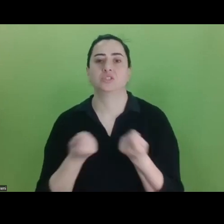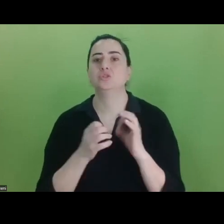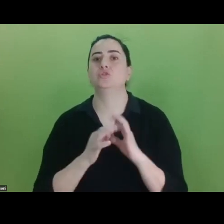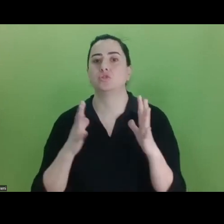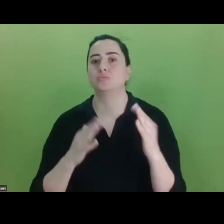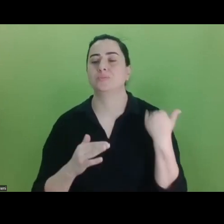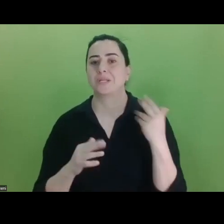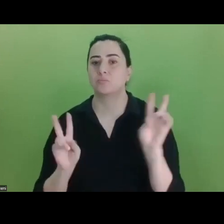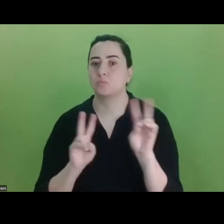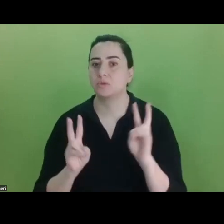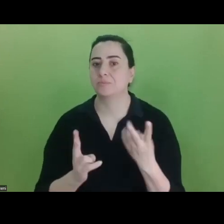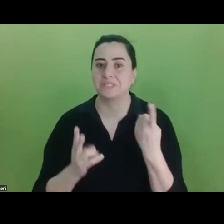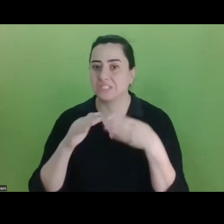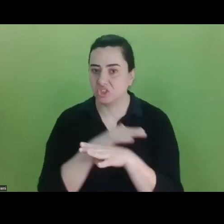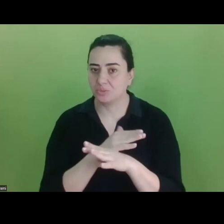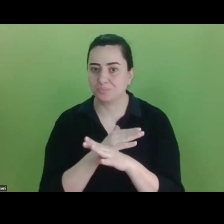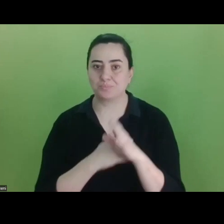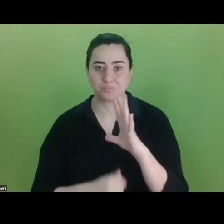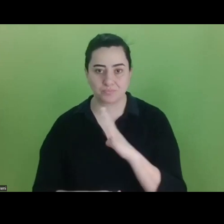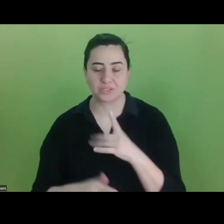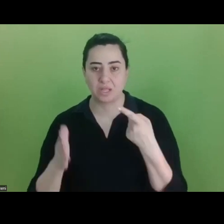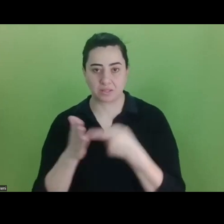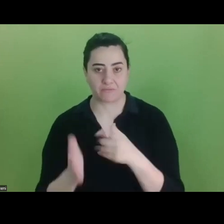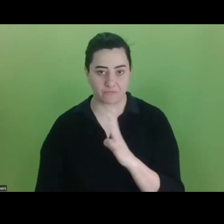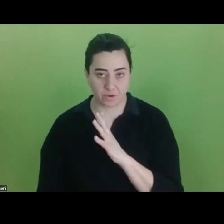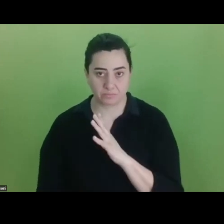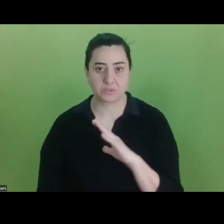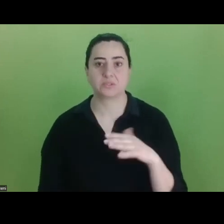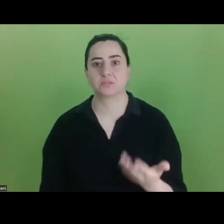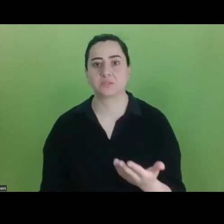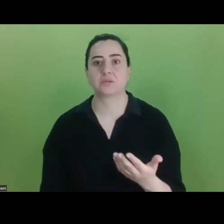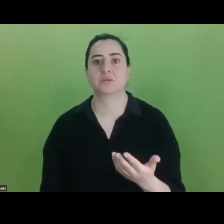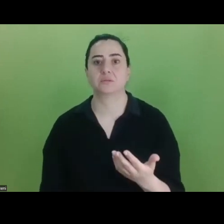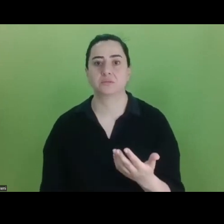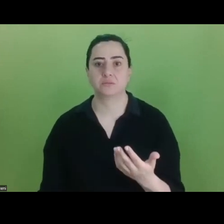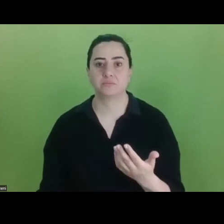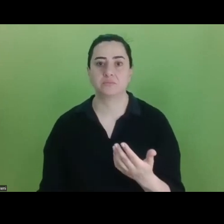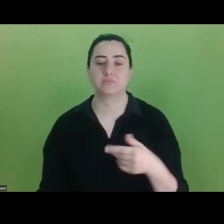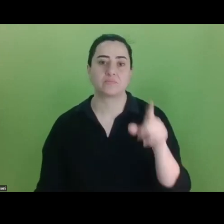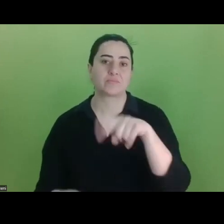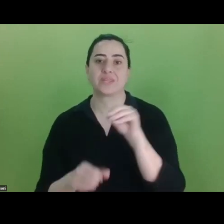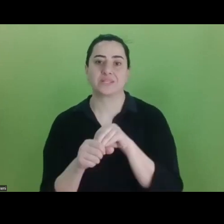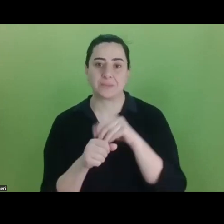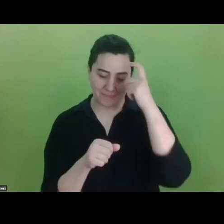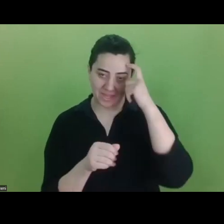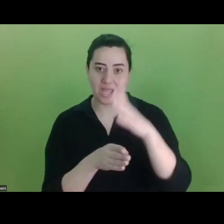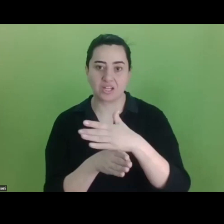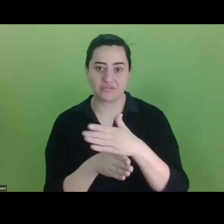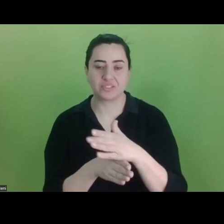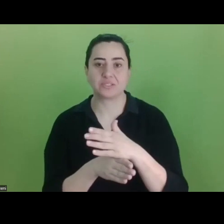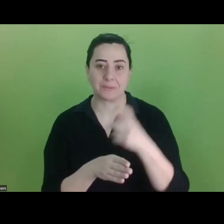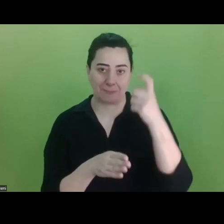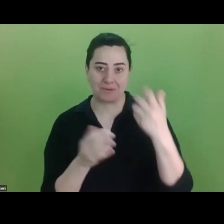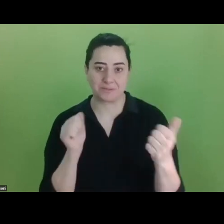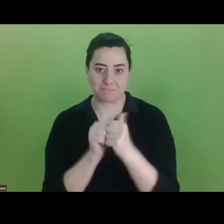yenilikçe girişimlerde bulunmak gibi bir amacınız var mı? Veya farklı taraflar arasında iletişim, bilgi alışverişi, iş